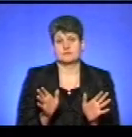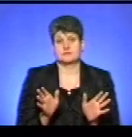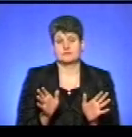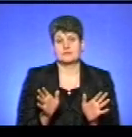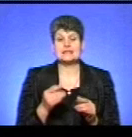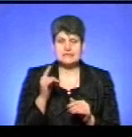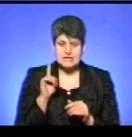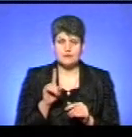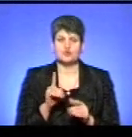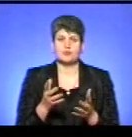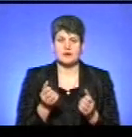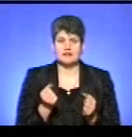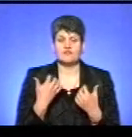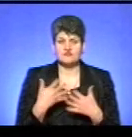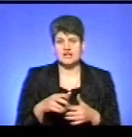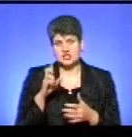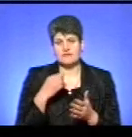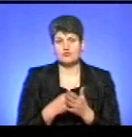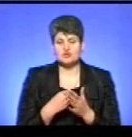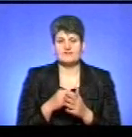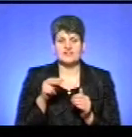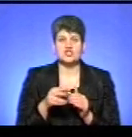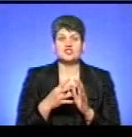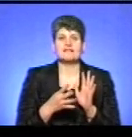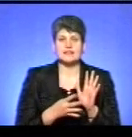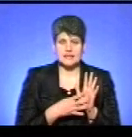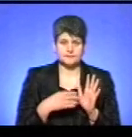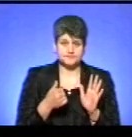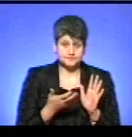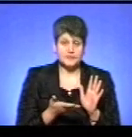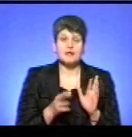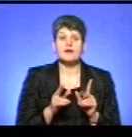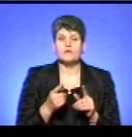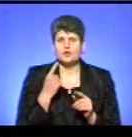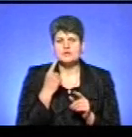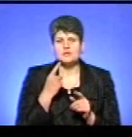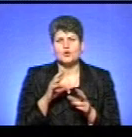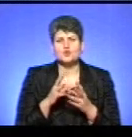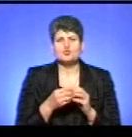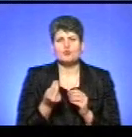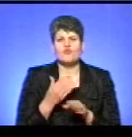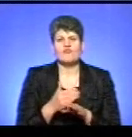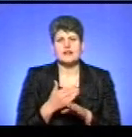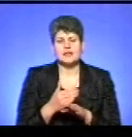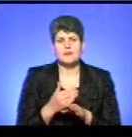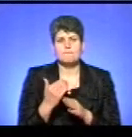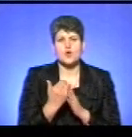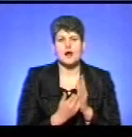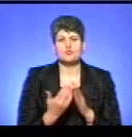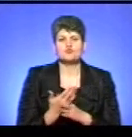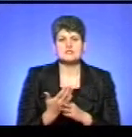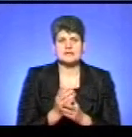Знаємо, що прийнятий вже державний бюджет 2019. Як оцінюєте ту суму коштів, яку виділено на програму субсидій?